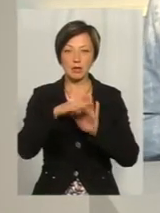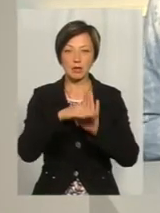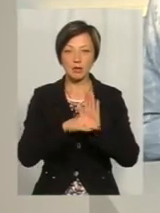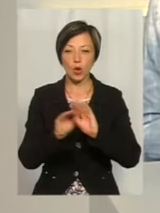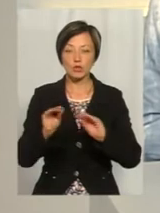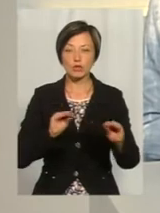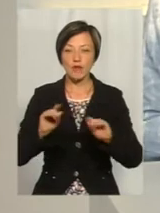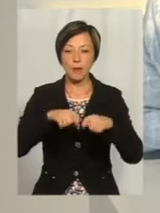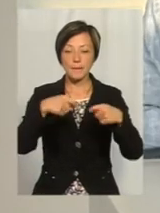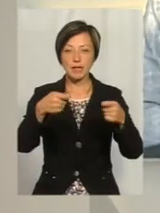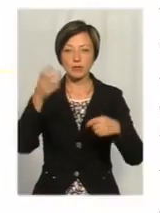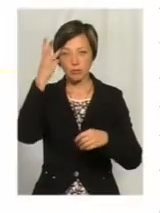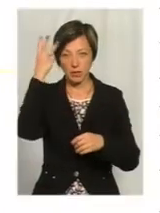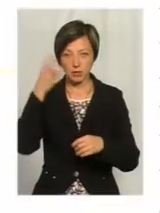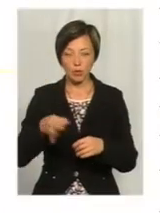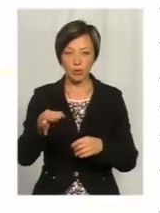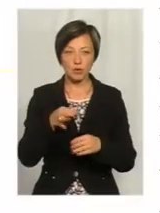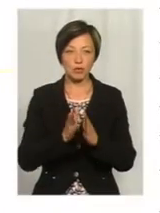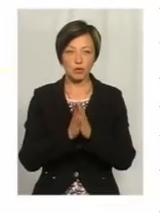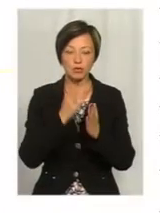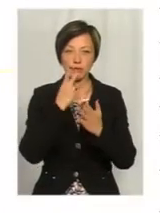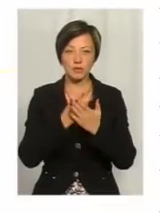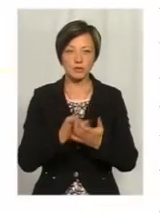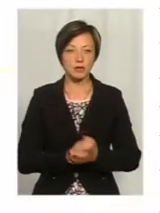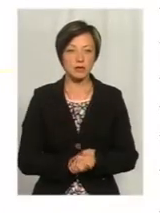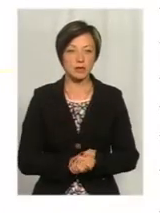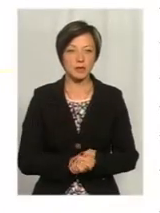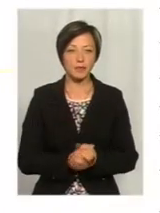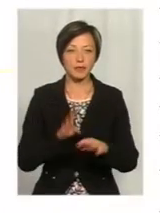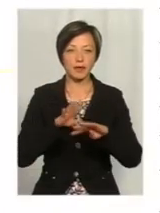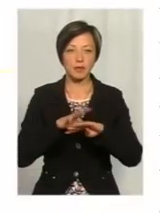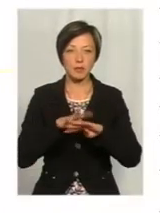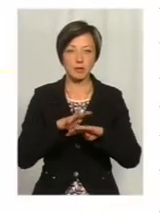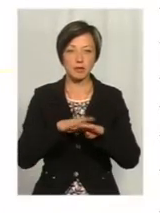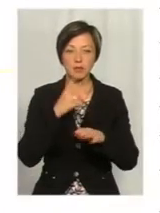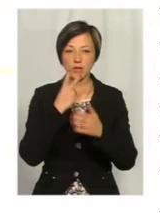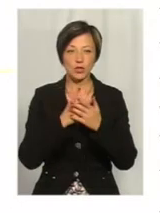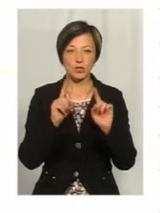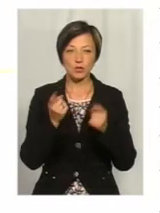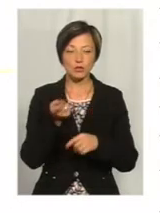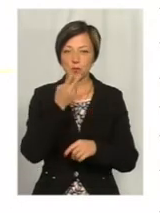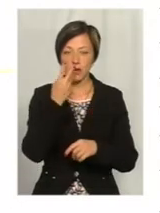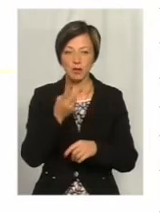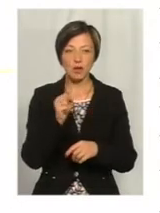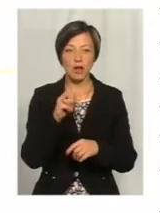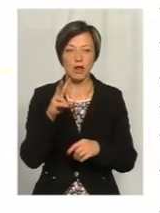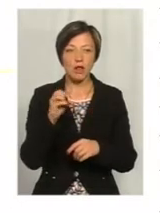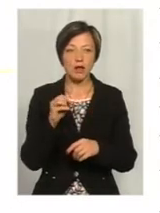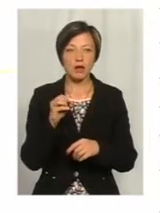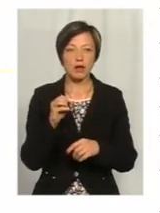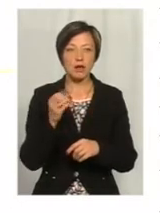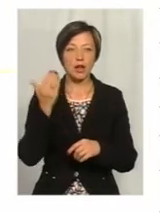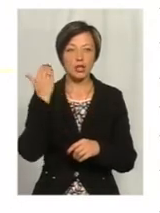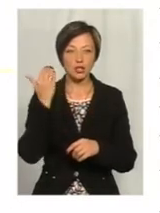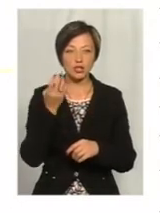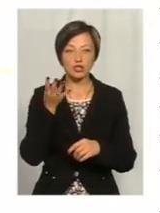у Хмельницькій області. Прошу вивести таблицю. Бачимо, не дуже бачимо, але видно, що, як і